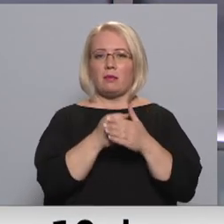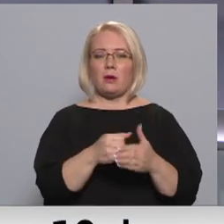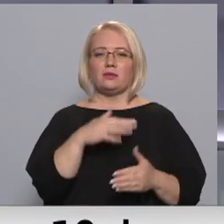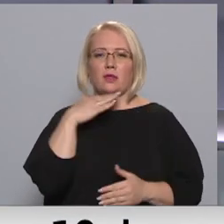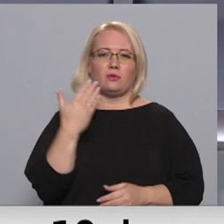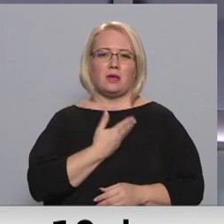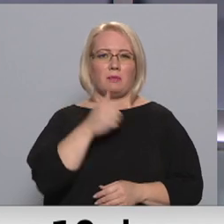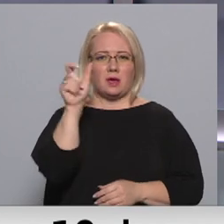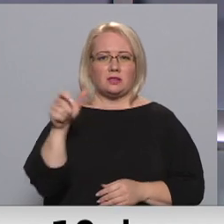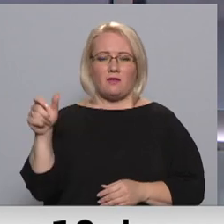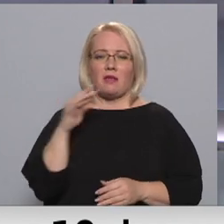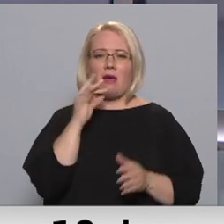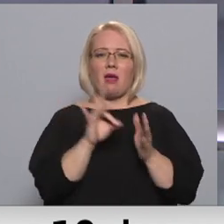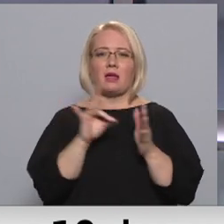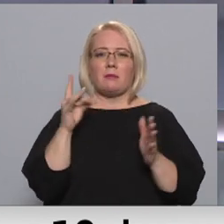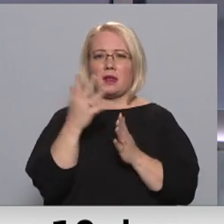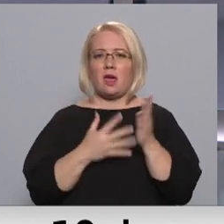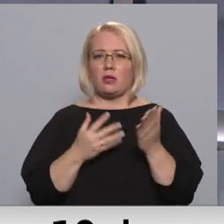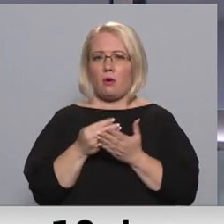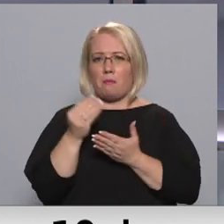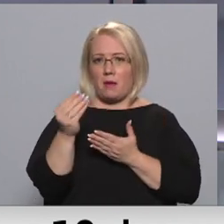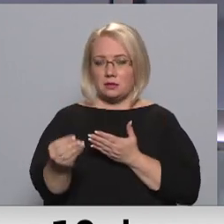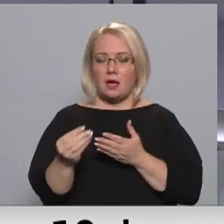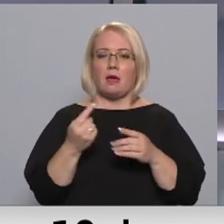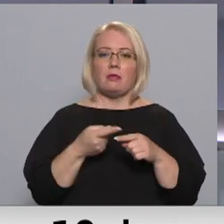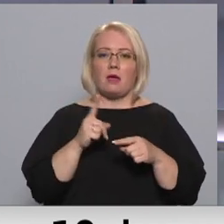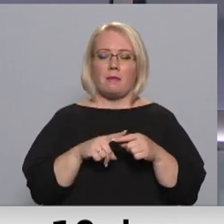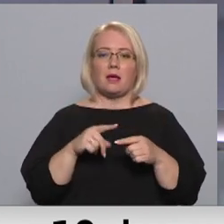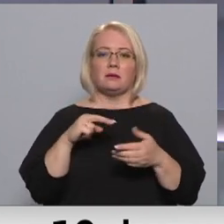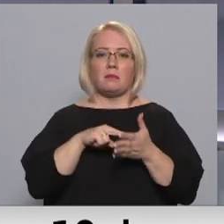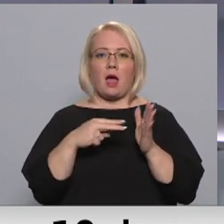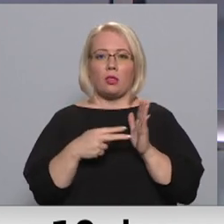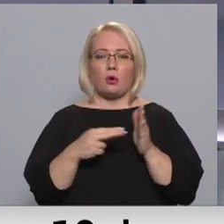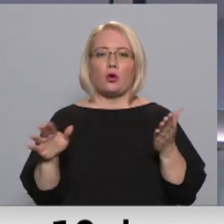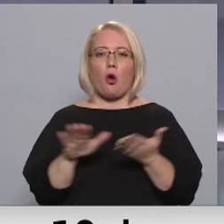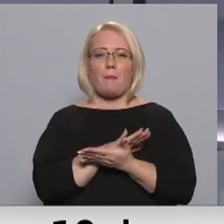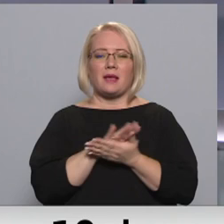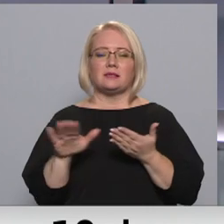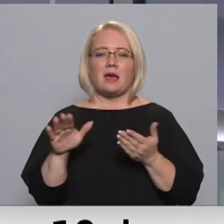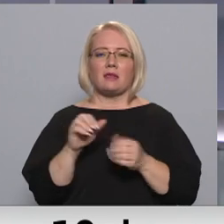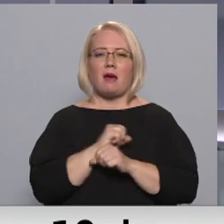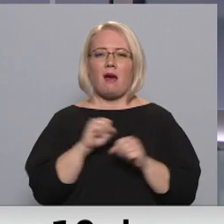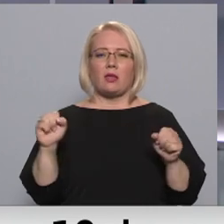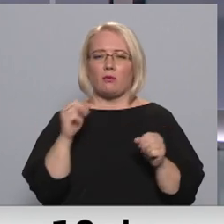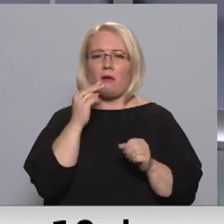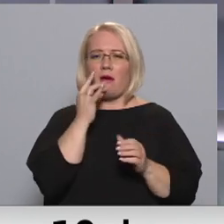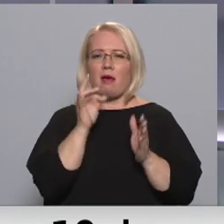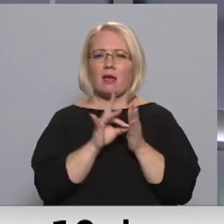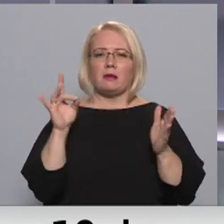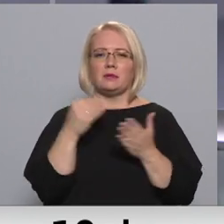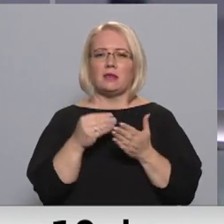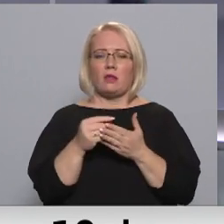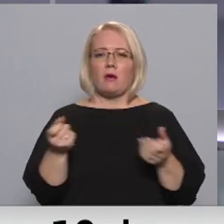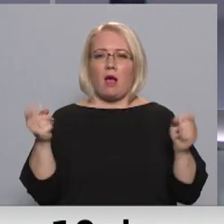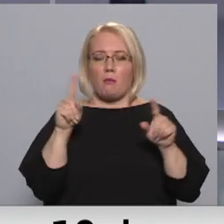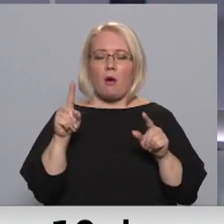iedzīvotāju grupām elektrības rēķinu apmaksai. Tādējāda plānots kompensēt strājo elektrības cenas kāpumu. Atbalsts būs